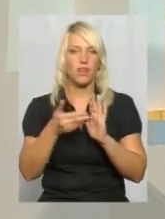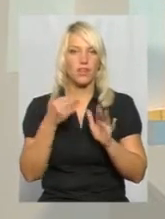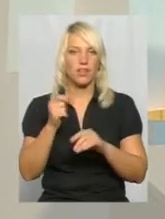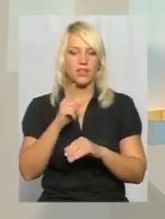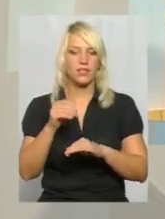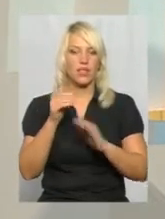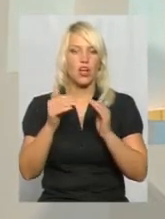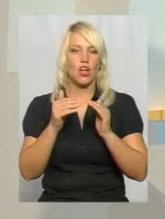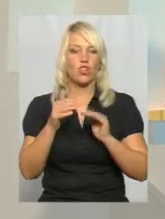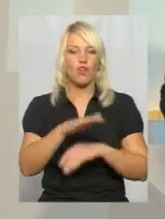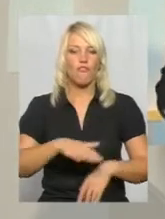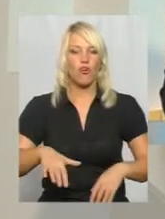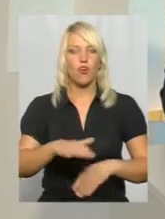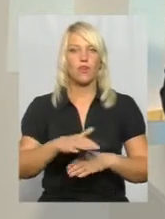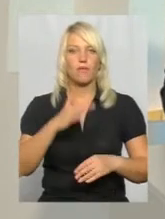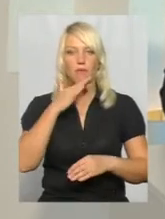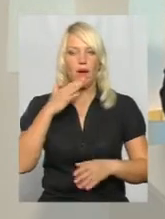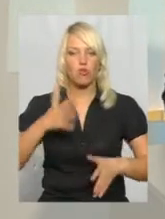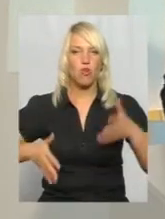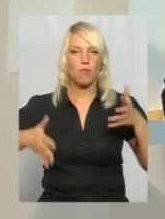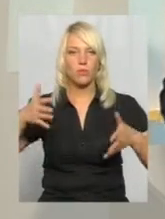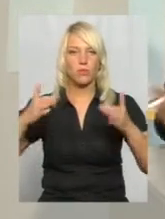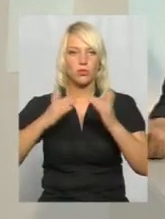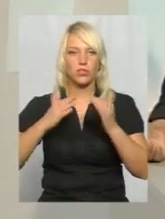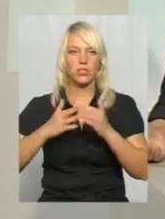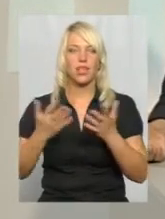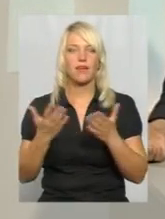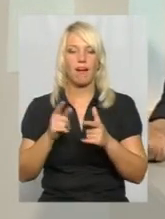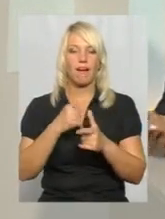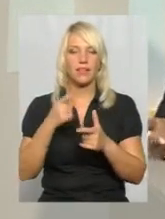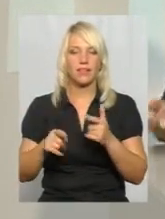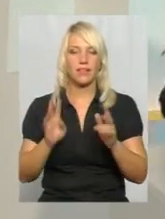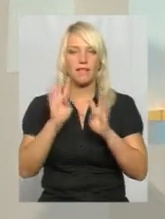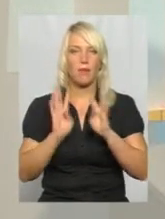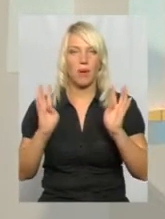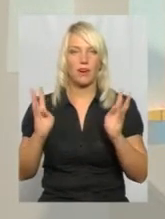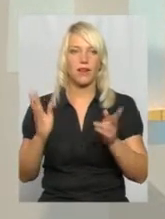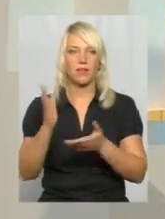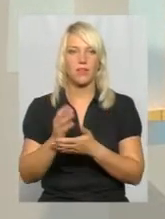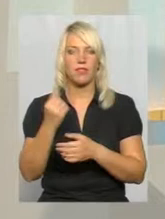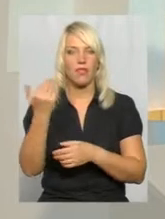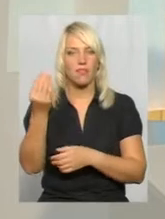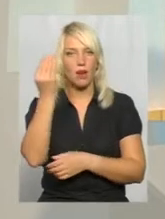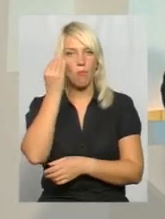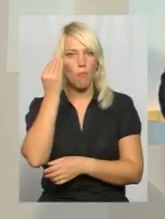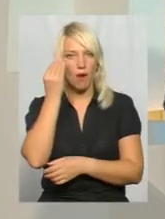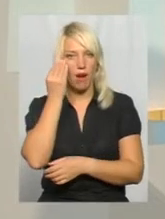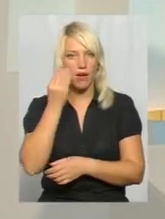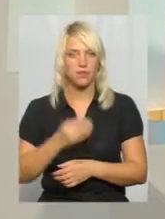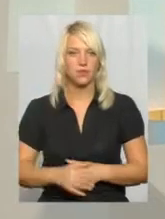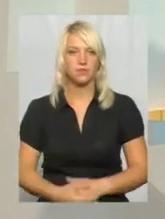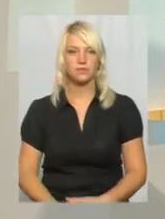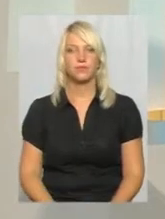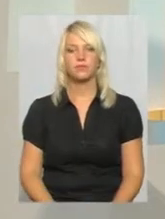дворів багатоквартирних будинків? Та яка альтернатива парканам є на їх погляд? Про це далі